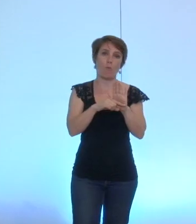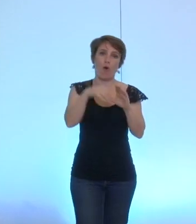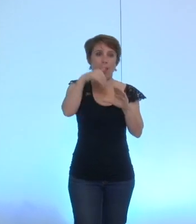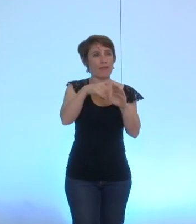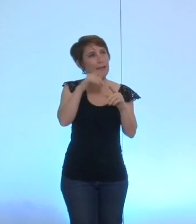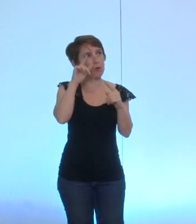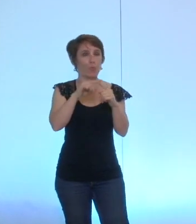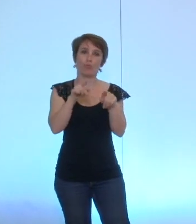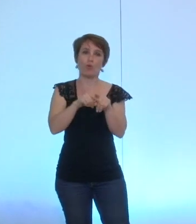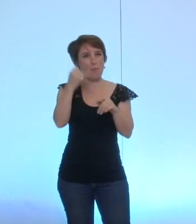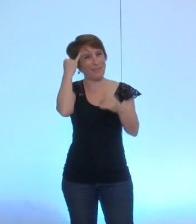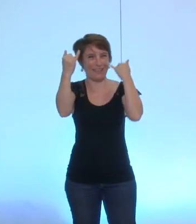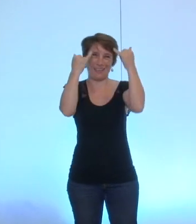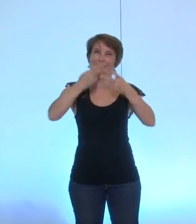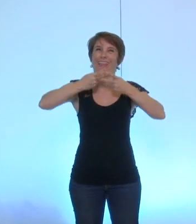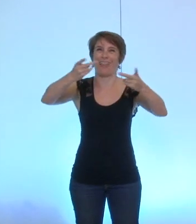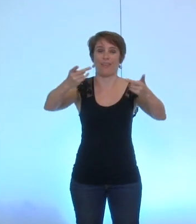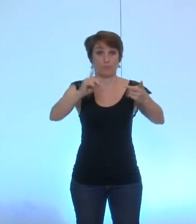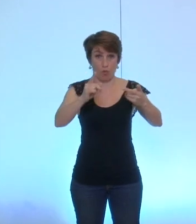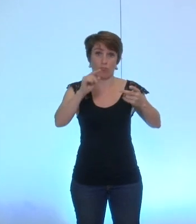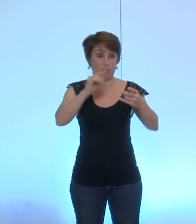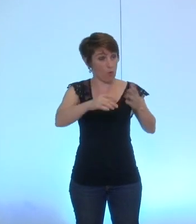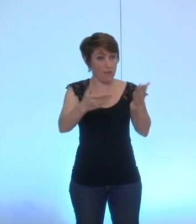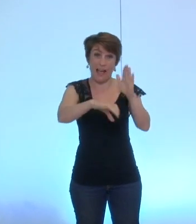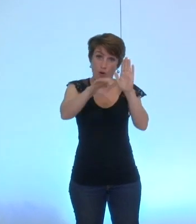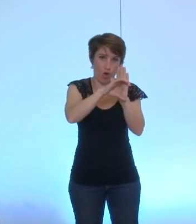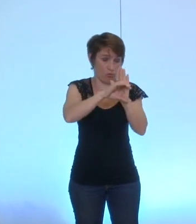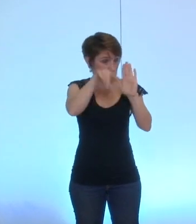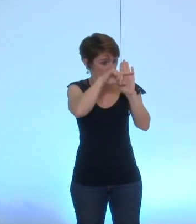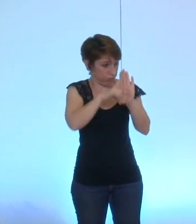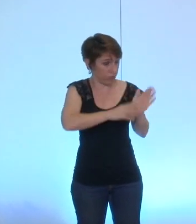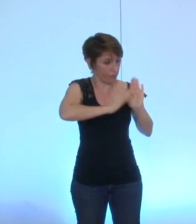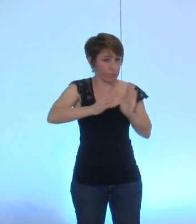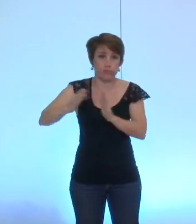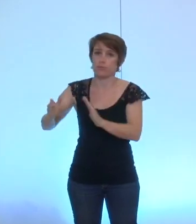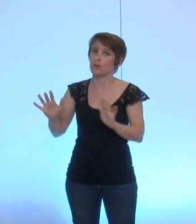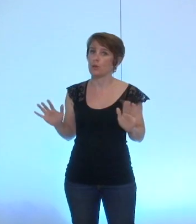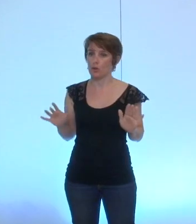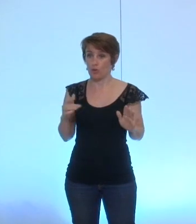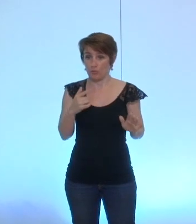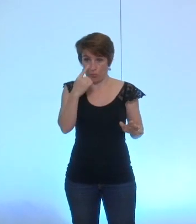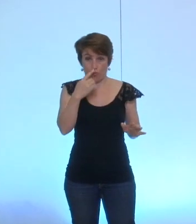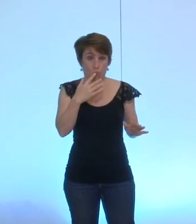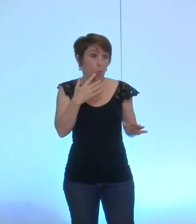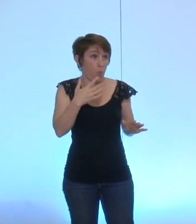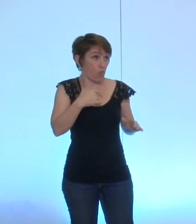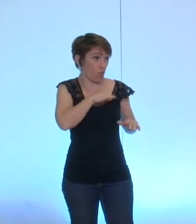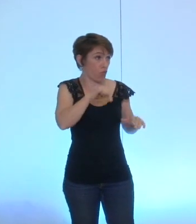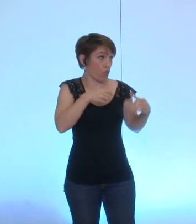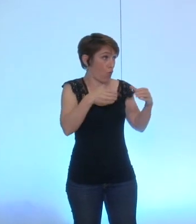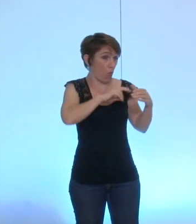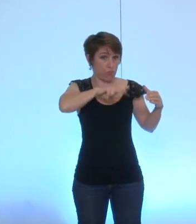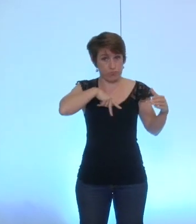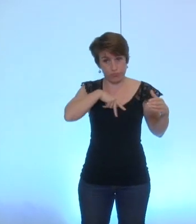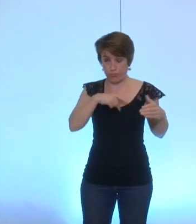déclaration d'intention c'est une codification de nos travaux donc moi je soutiens pour notre groupe la